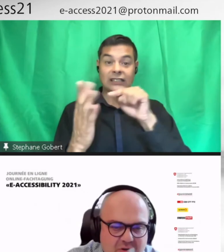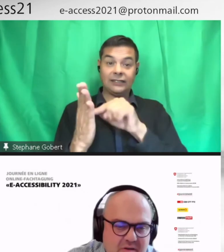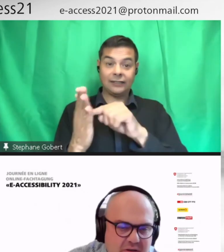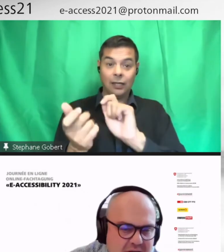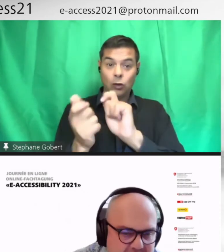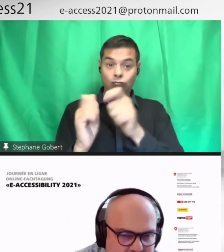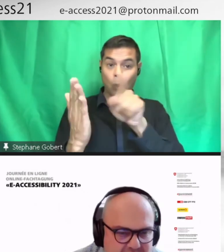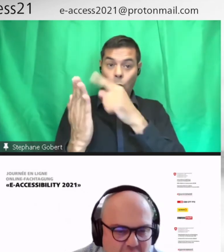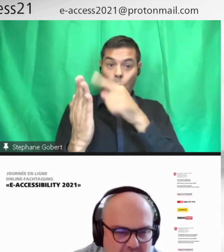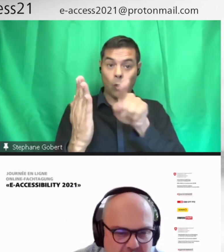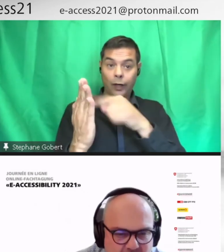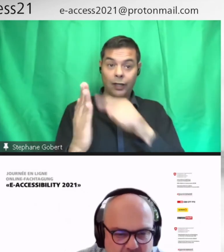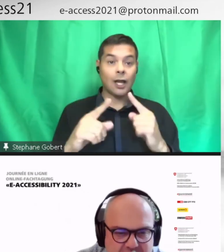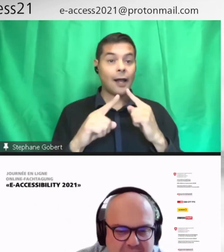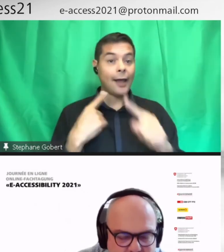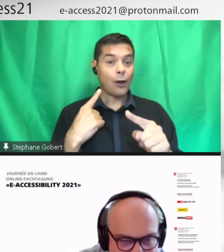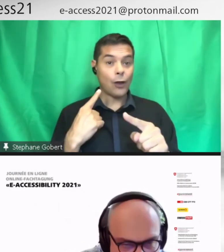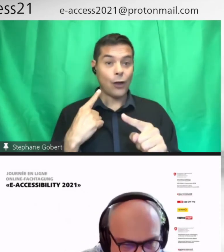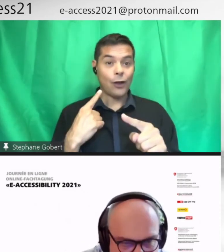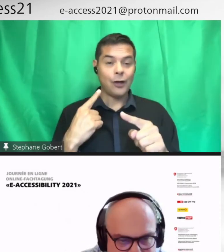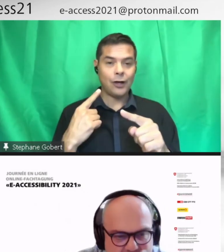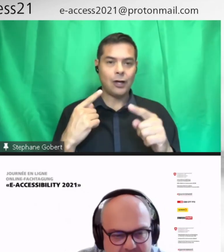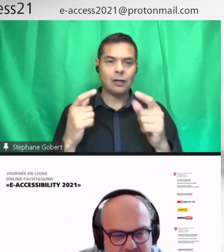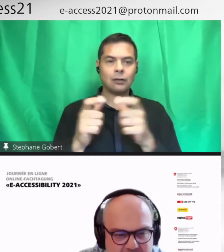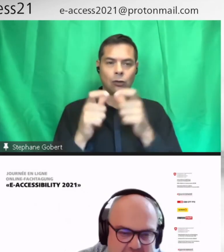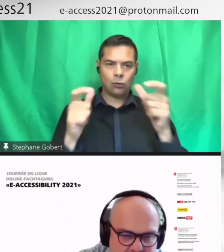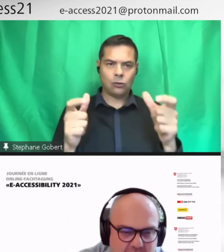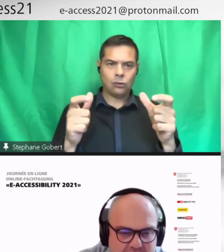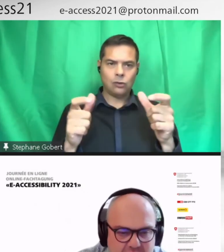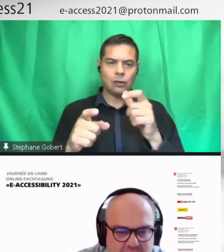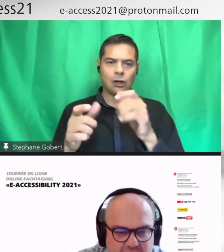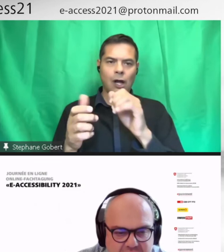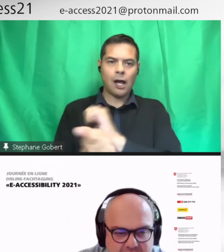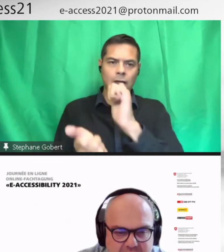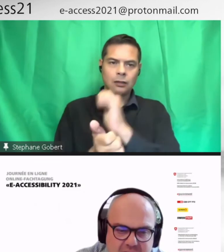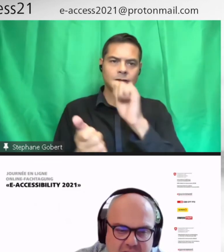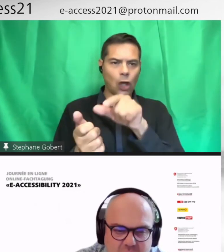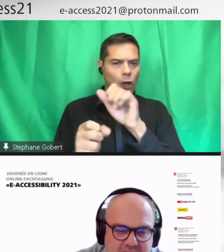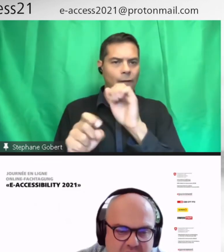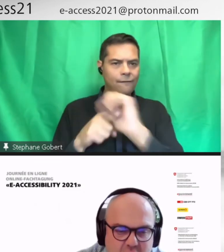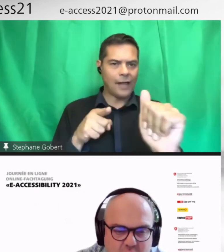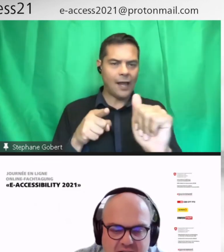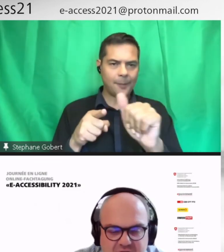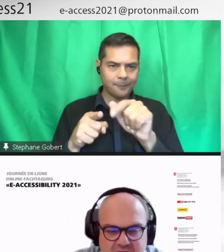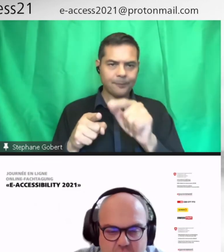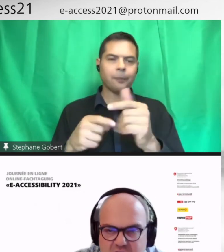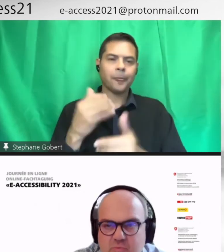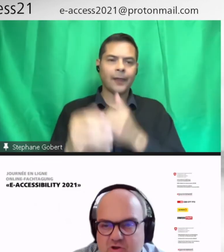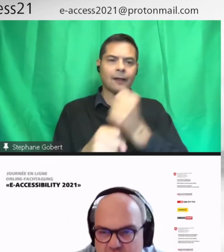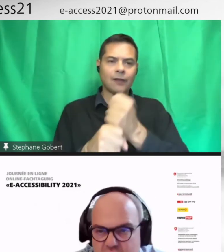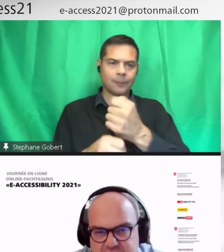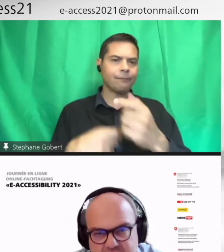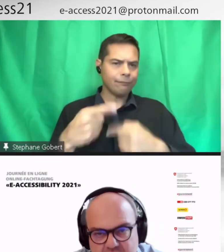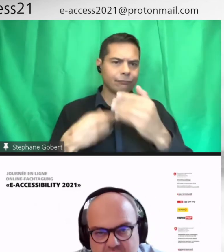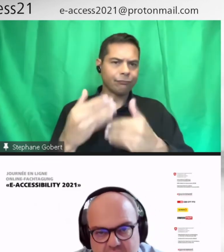adaptatifs, l'évaluation différenciée. Et puis, les éditeurs pour les enseignants, pour qu'ils puissent changer